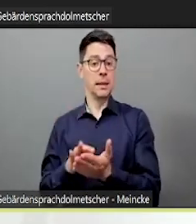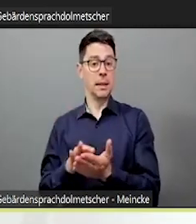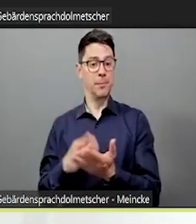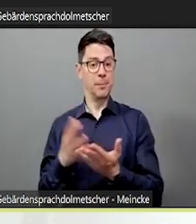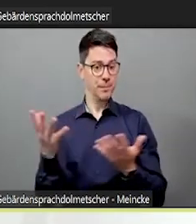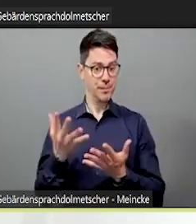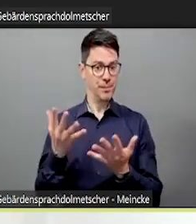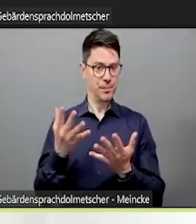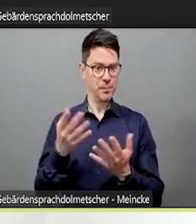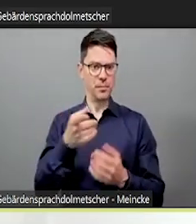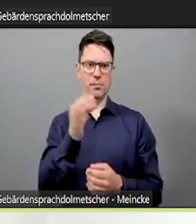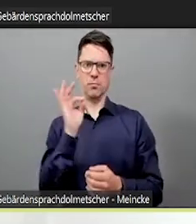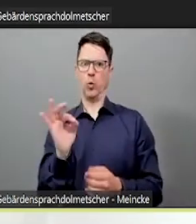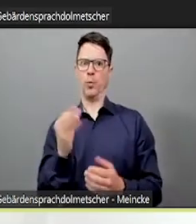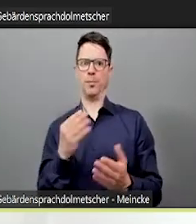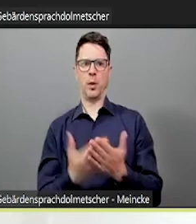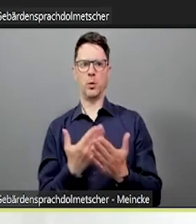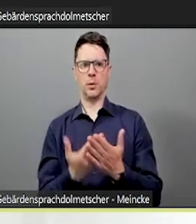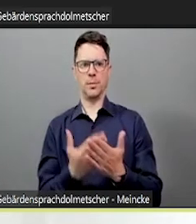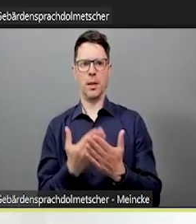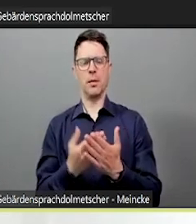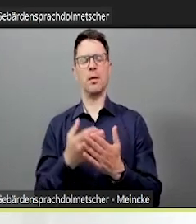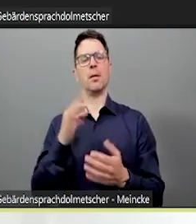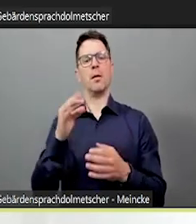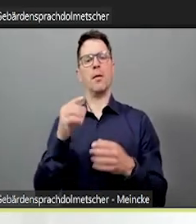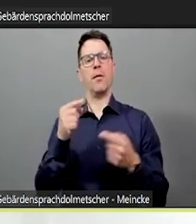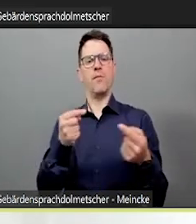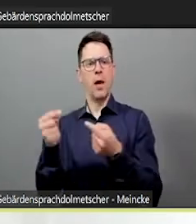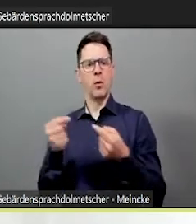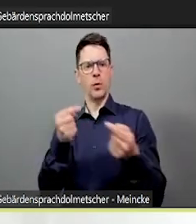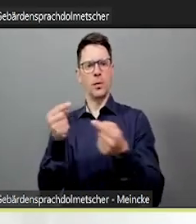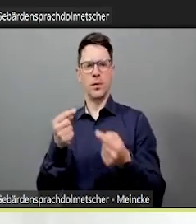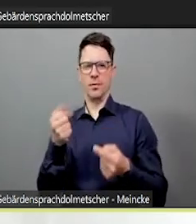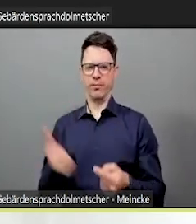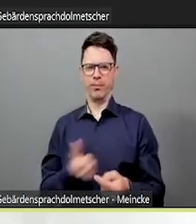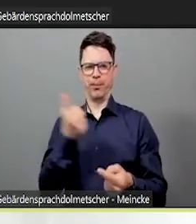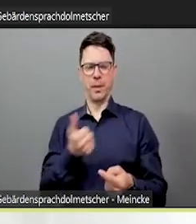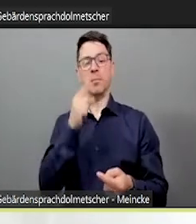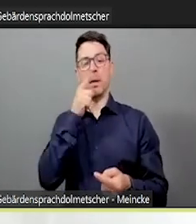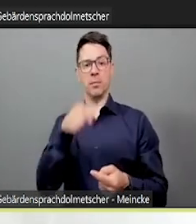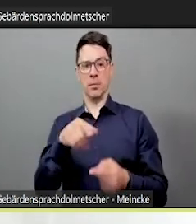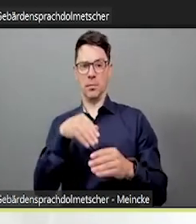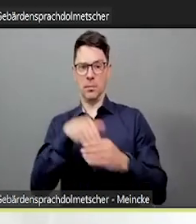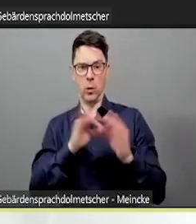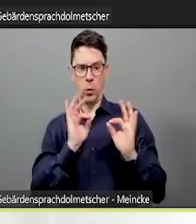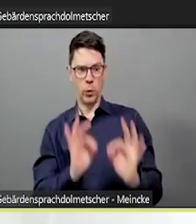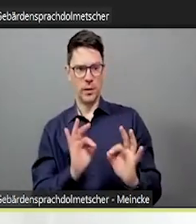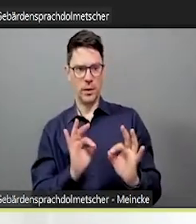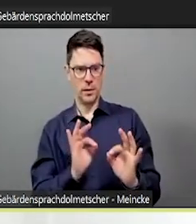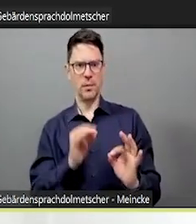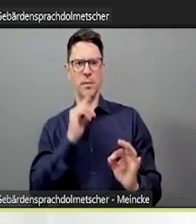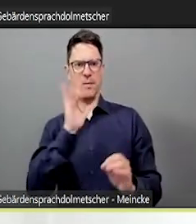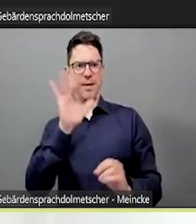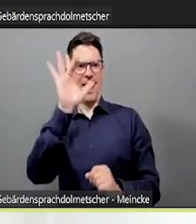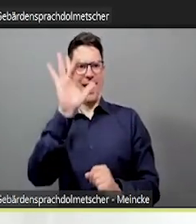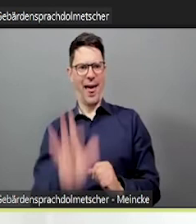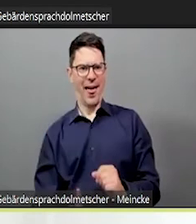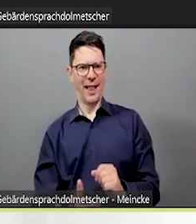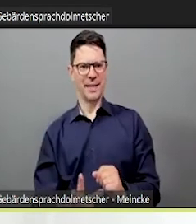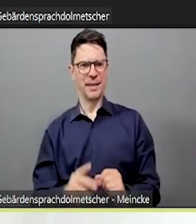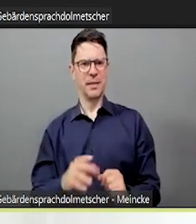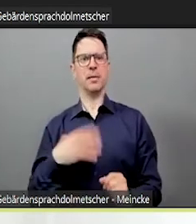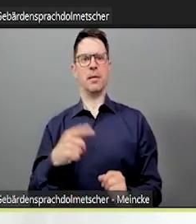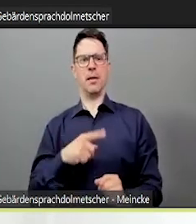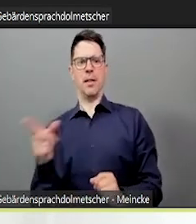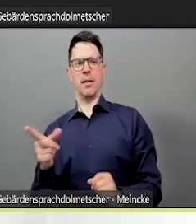selber ausprobiert habe. Sowas wie, poste ein Foto von deinem Lieblingsarbeitsplatz. Das war natürlich gerade im Zuge von